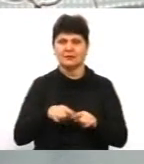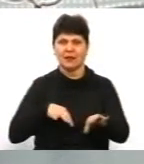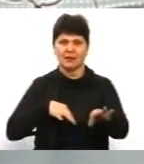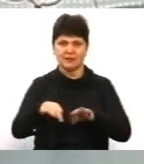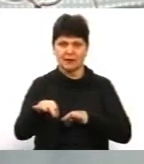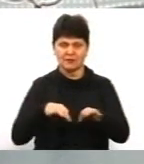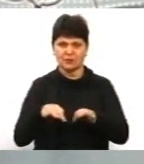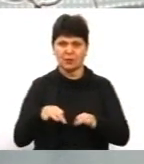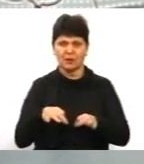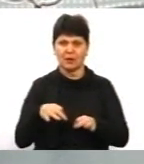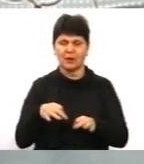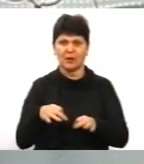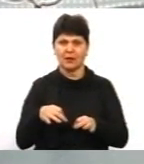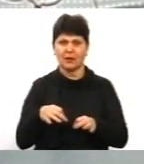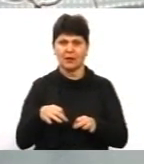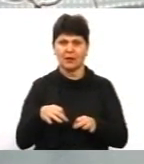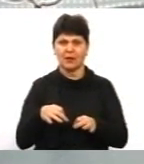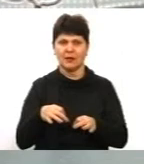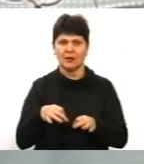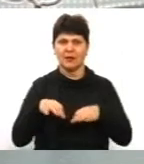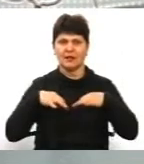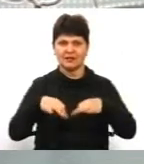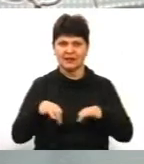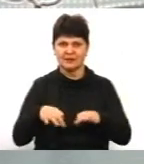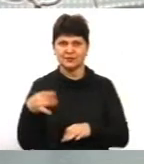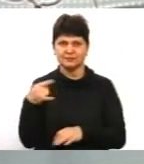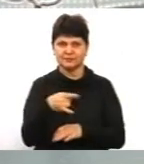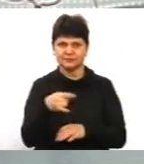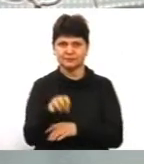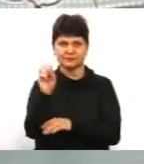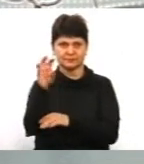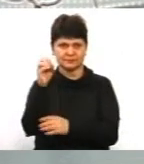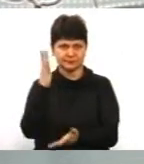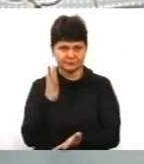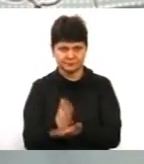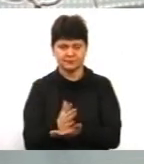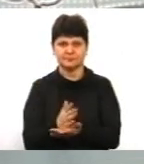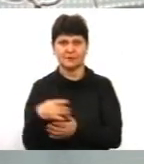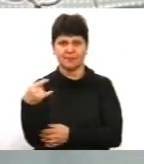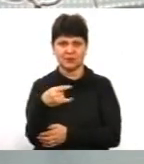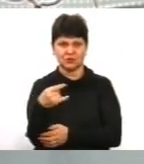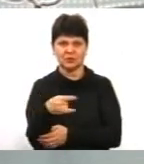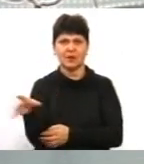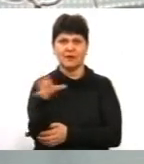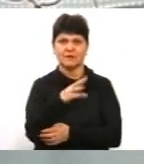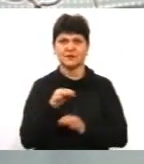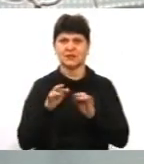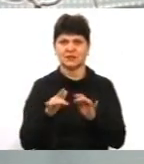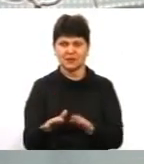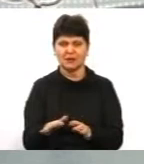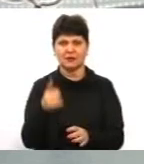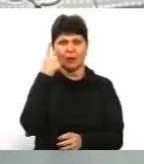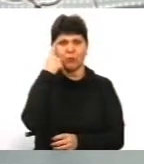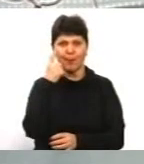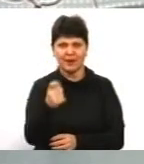засіб, на узбіччі проїзної частини транспортний засіб з проблизковими маячками, що всі заходи превенції, попередження,